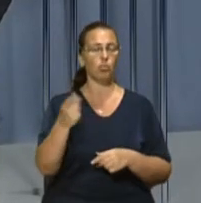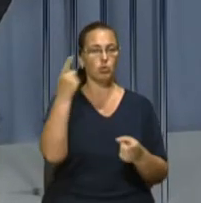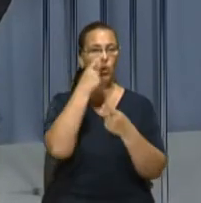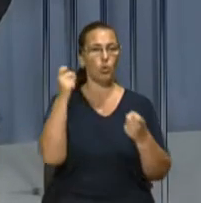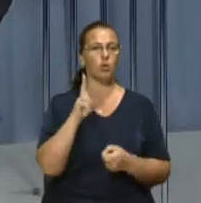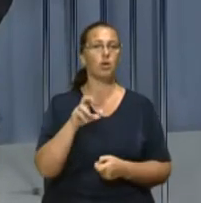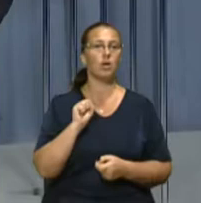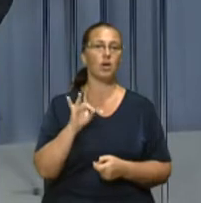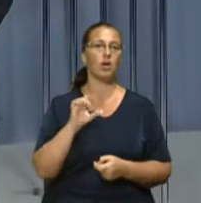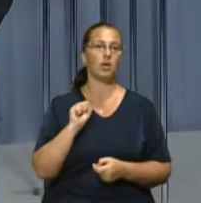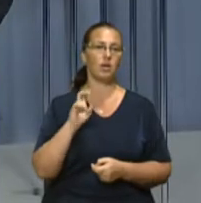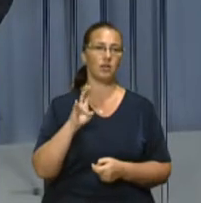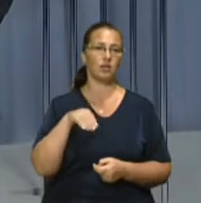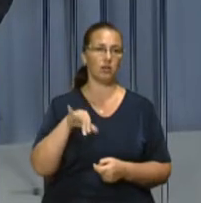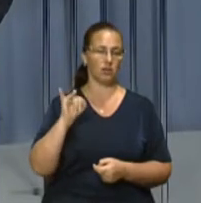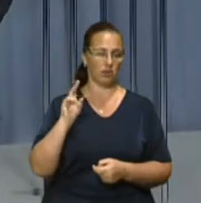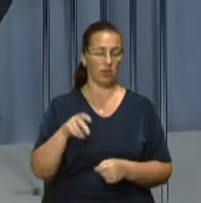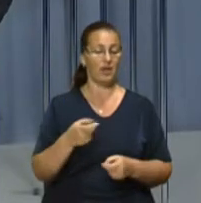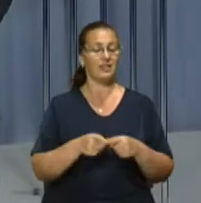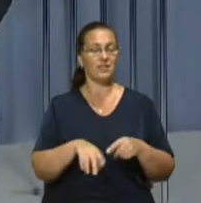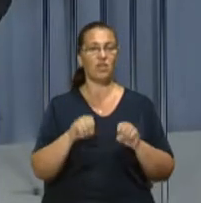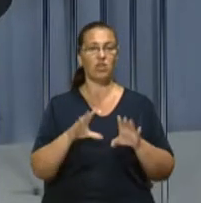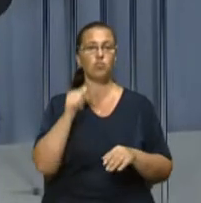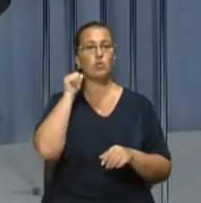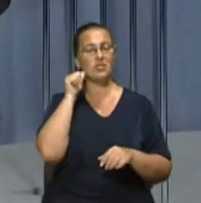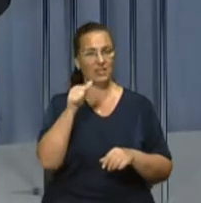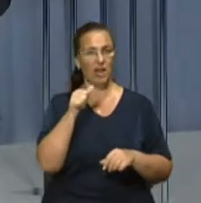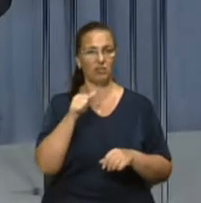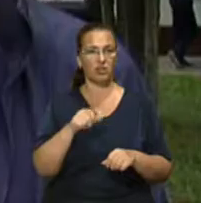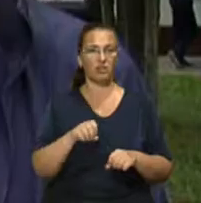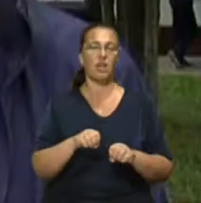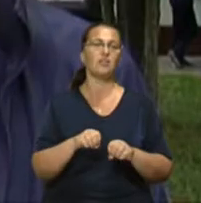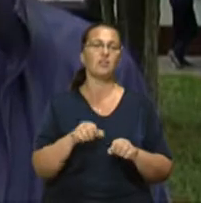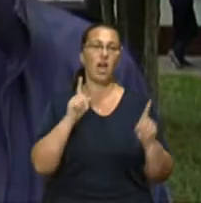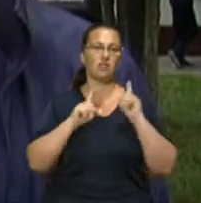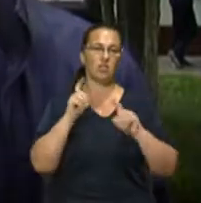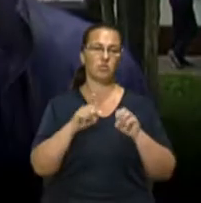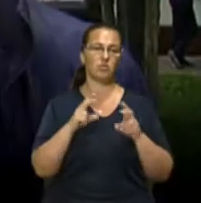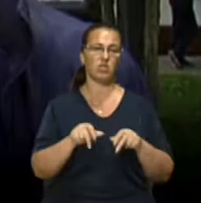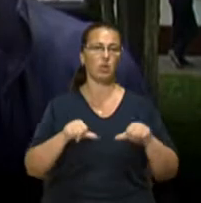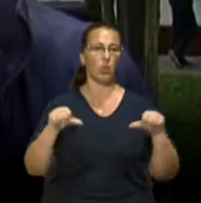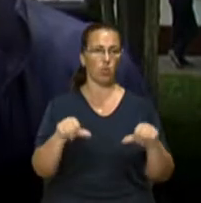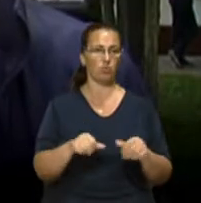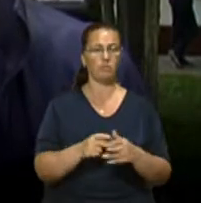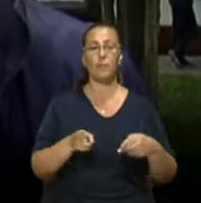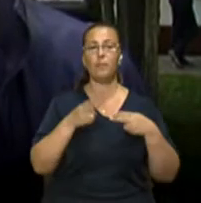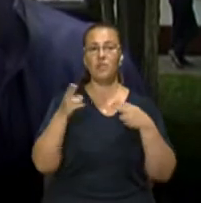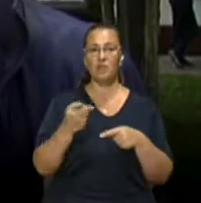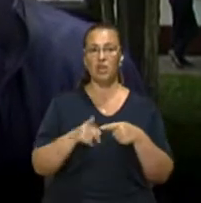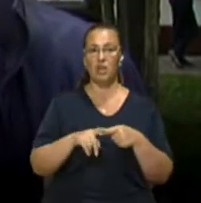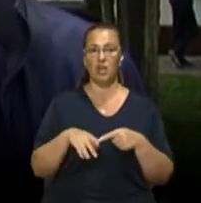карантин, коли саме вирішуватимуть завтра на засіданні спеціальної комісії. Було виїхано дане господарство,